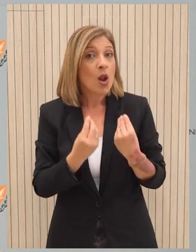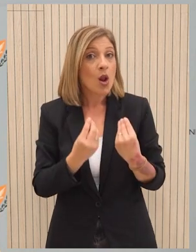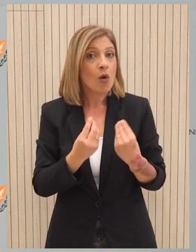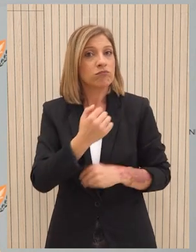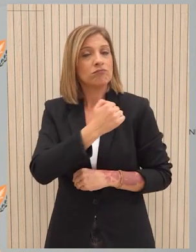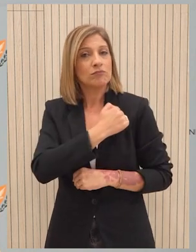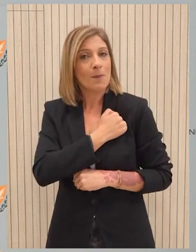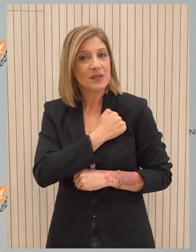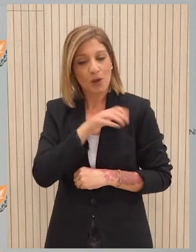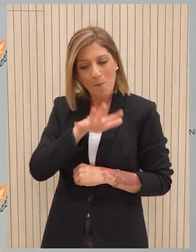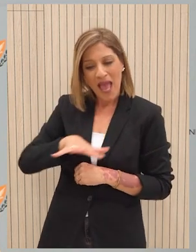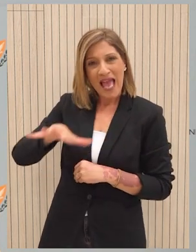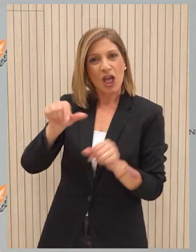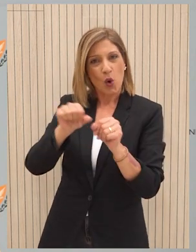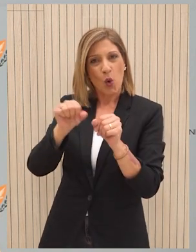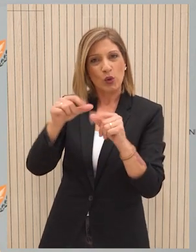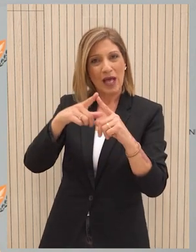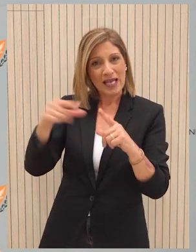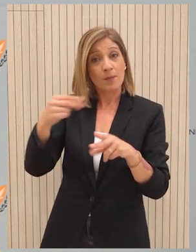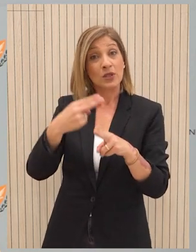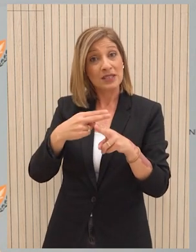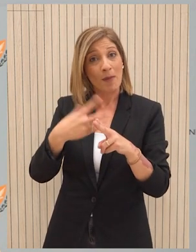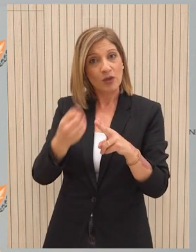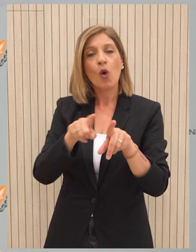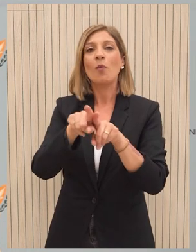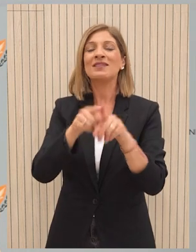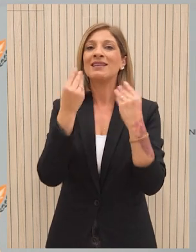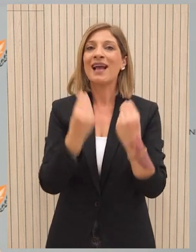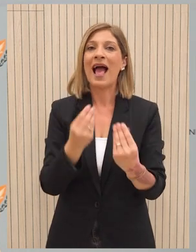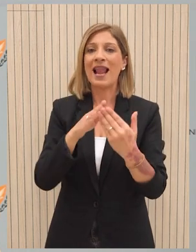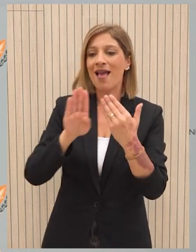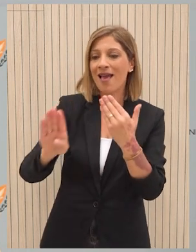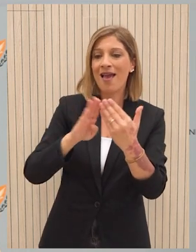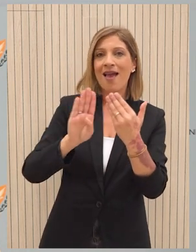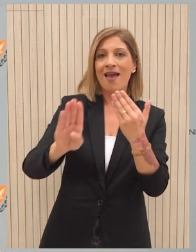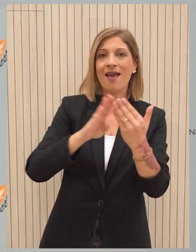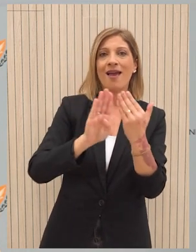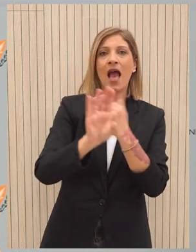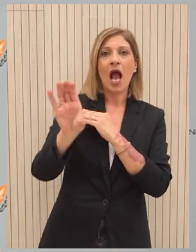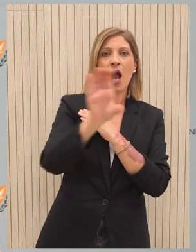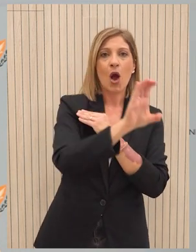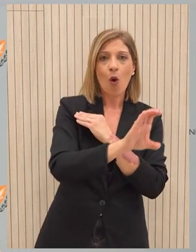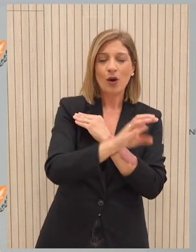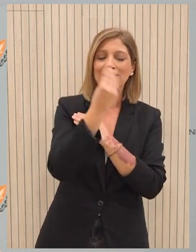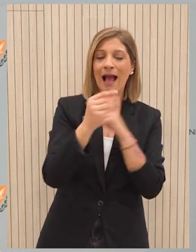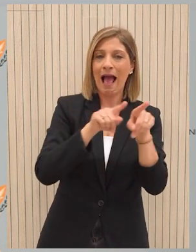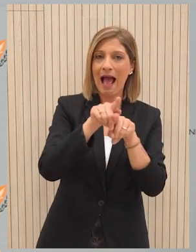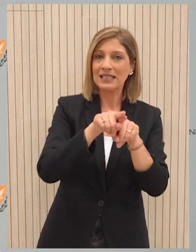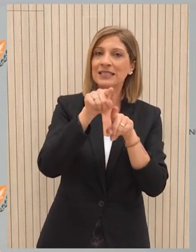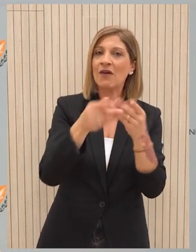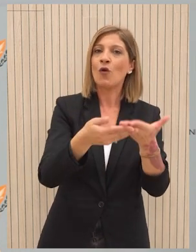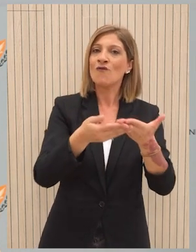εμπιστοσύνης με τα κράτη της περιοχής, είναι γι' αυτόν τον λόγο, πέραν της γι' ασύστης με την περιοχή, που μπορεί ακριβώς να αναλάβει αυτόν τον ρόλο. Πέραν αυτού,